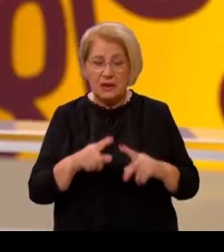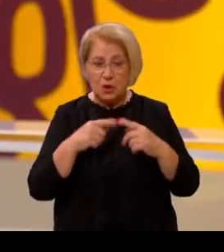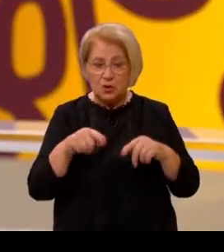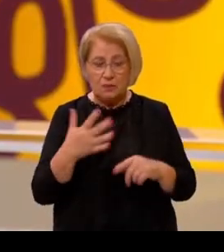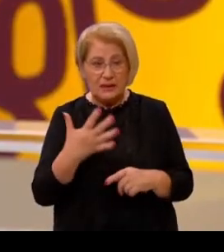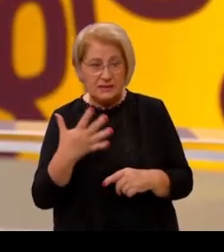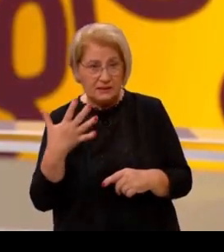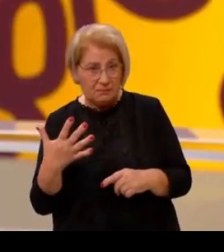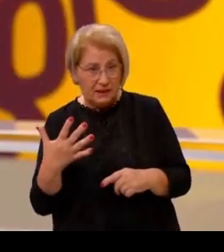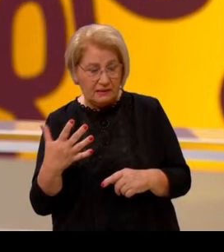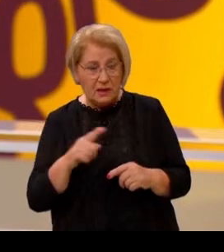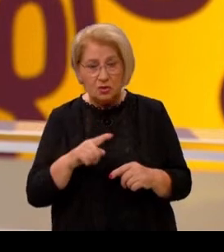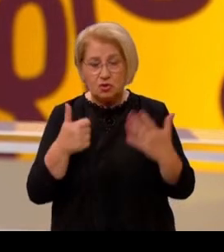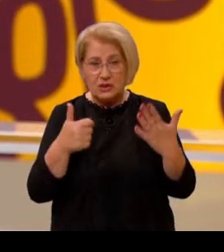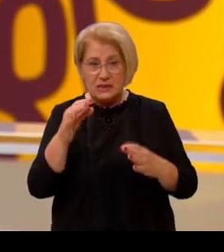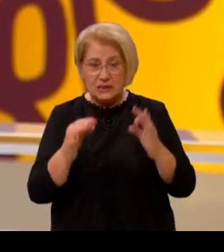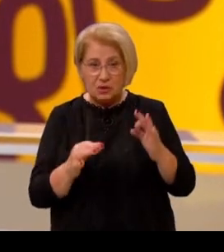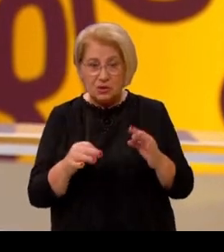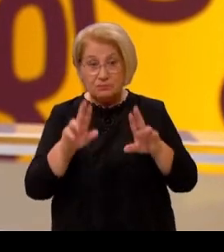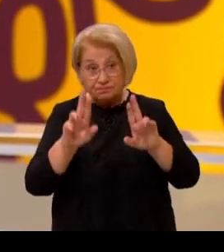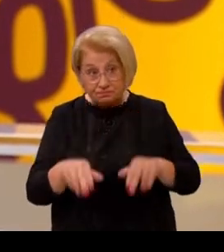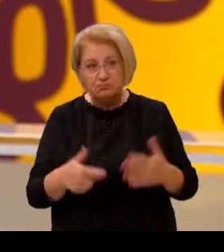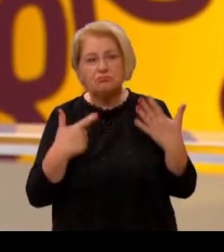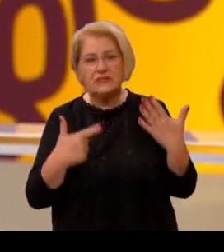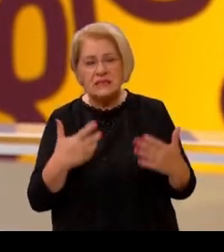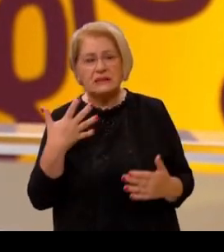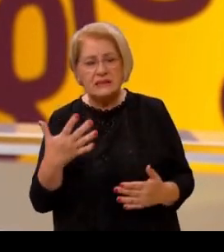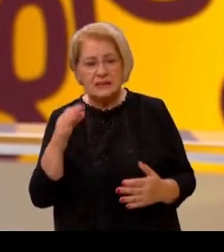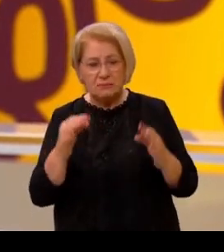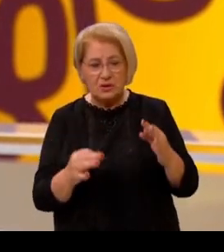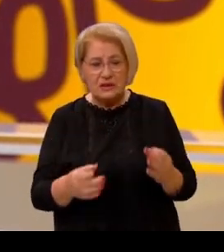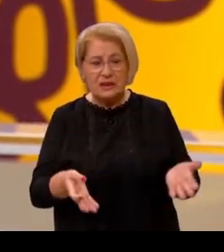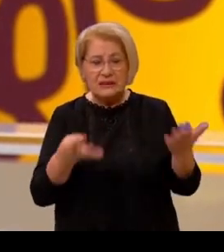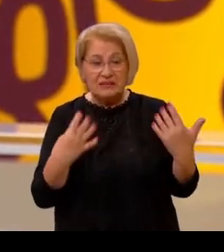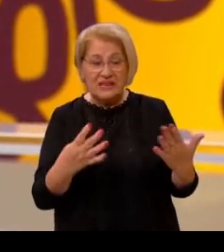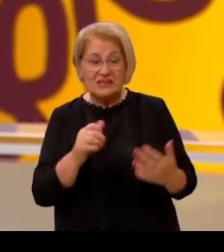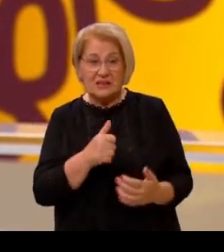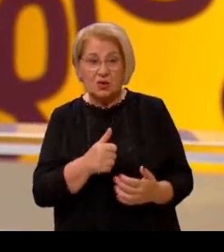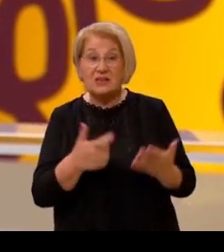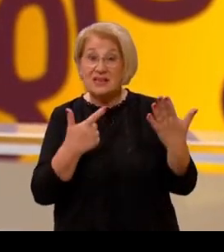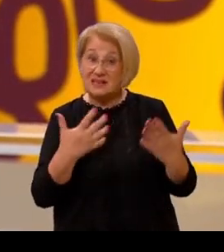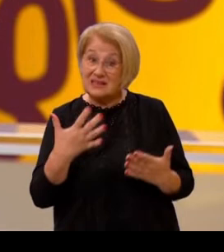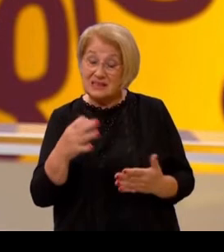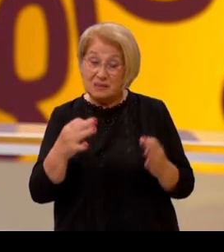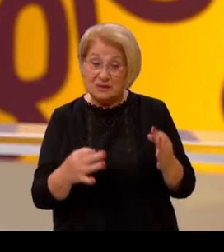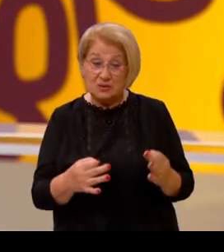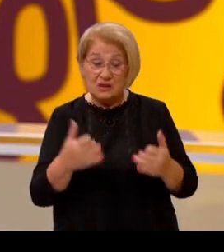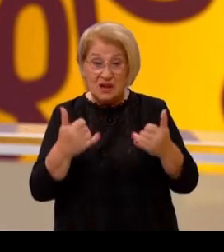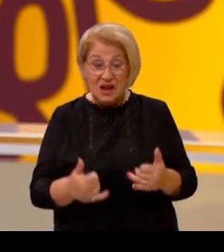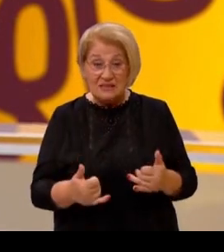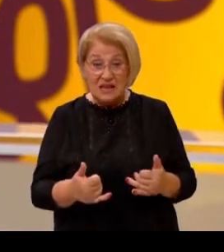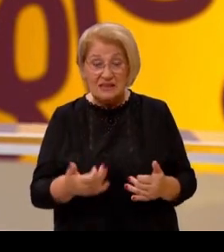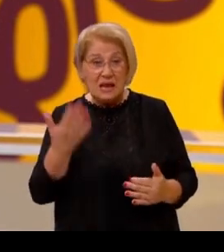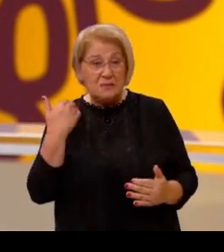između 55% i 60%, pa čak i 75% 1990. godine, a sada pred zadnje